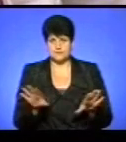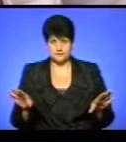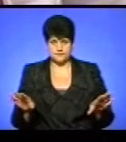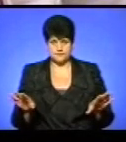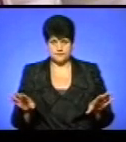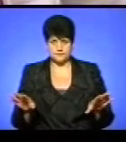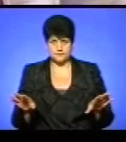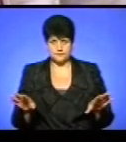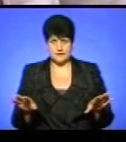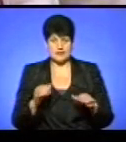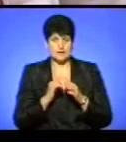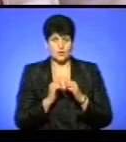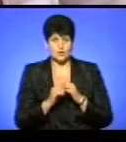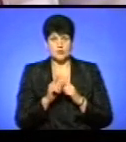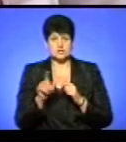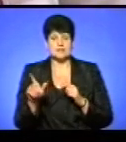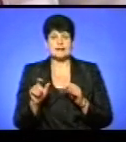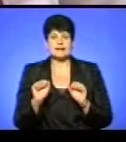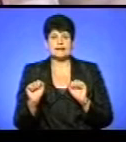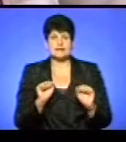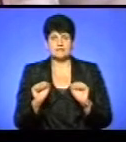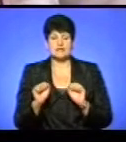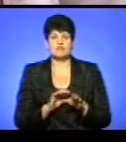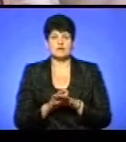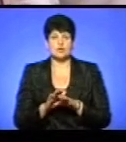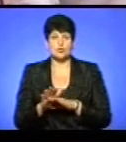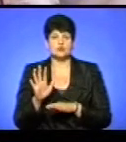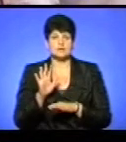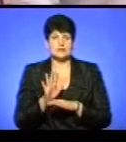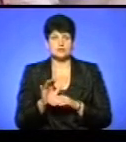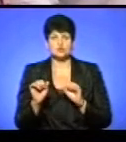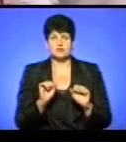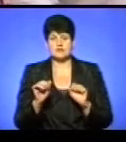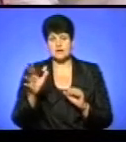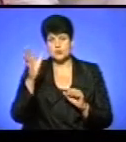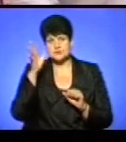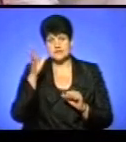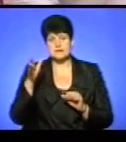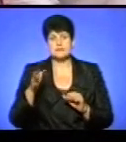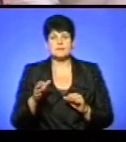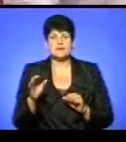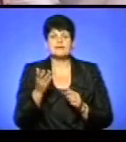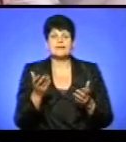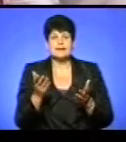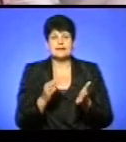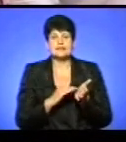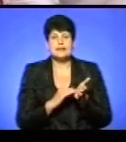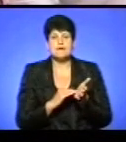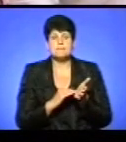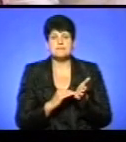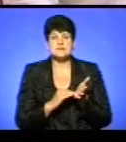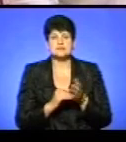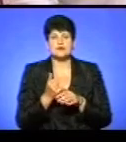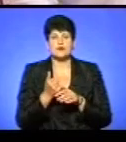кожен керівник закладу виконує наказ управління освіти і науки, який написаний на